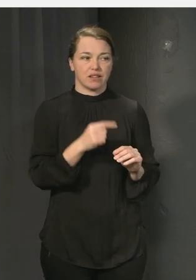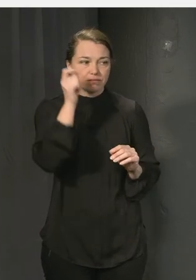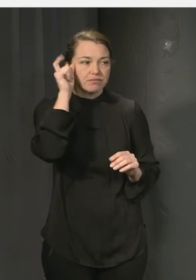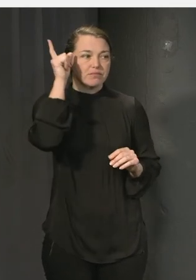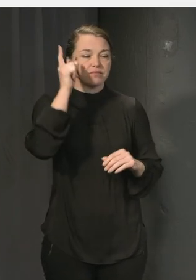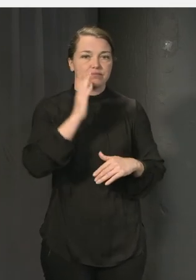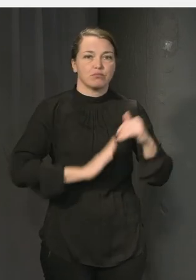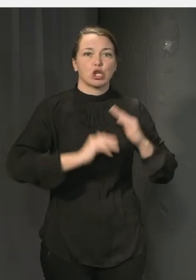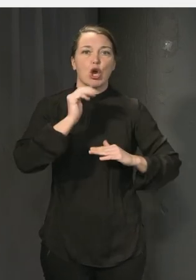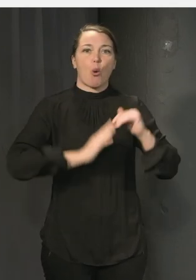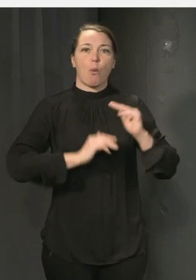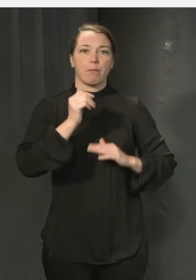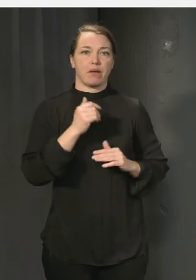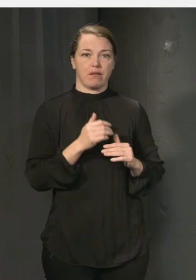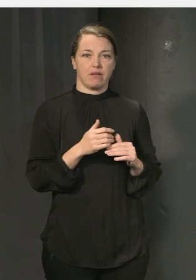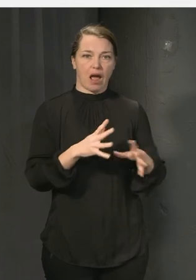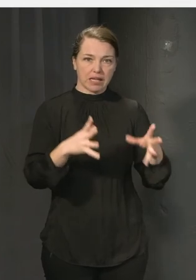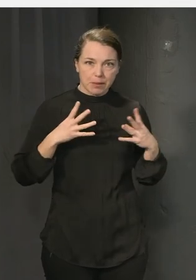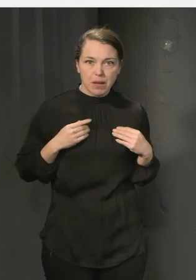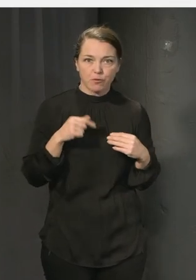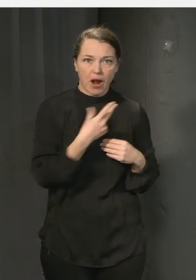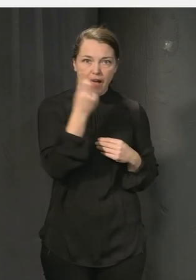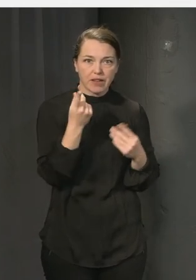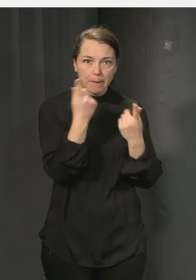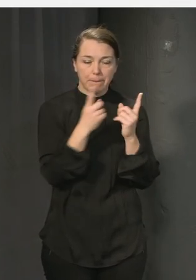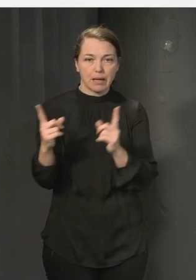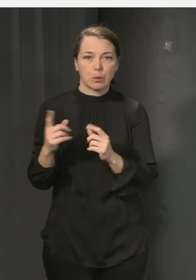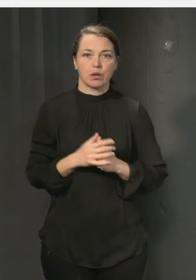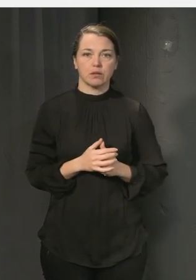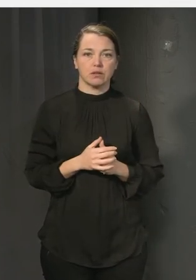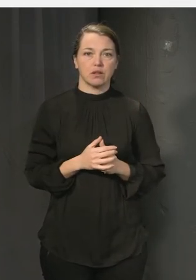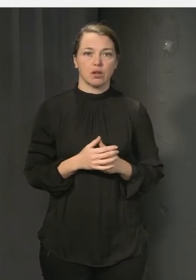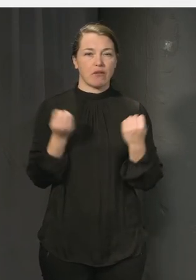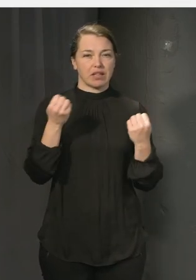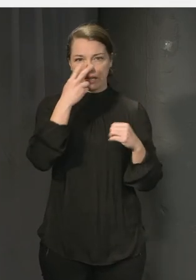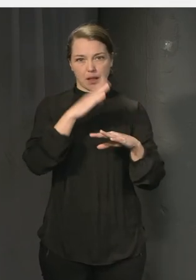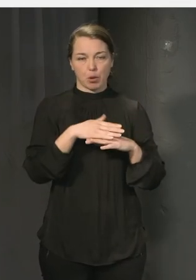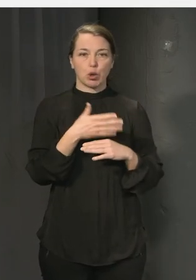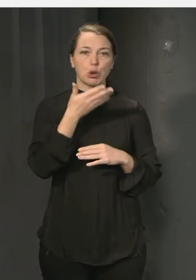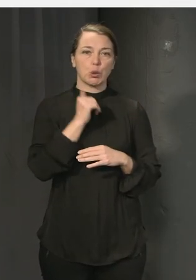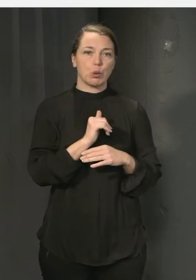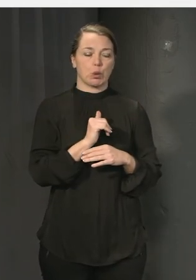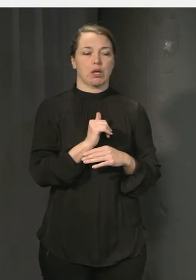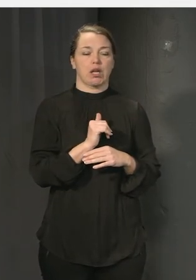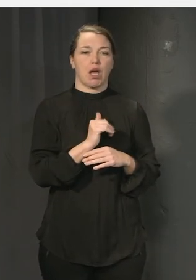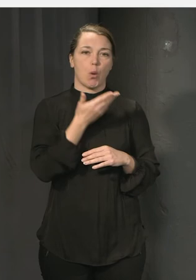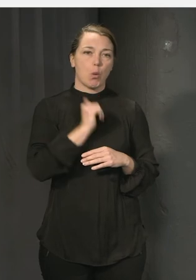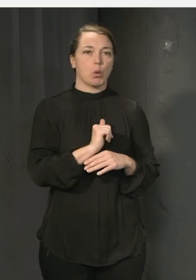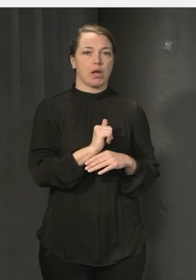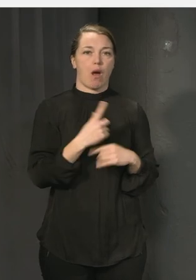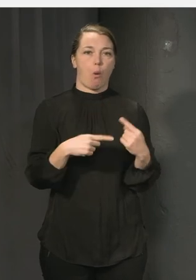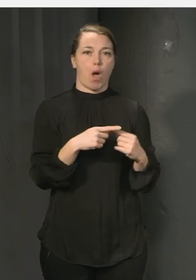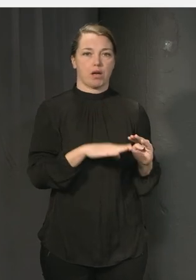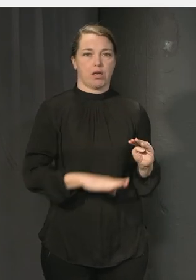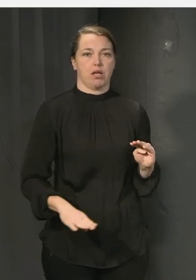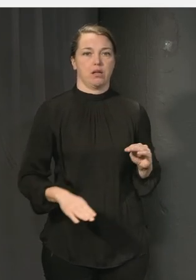börjar och tittar verkligen på hur viktigt just de här första skolåren är ur den synvinkeln och också skapa